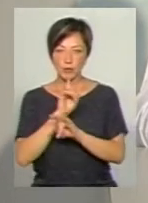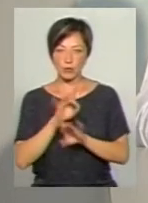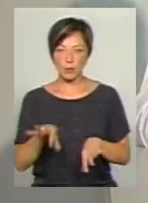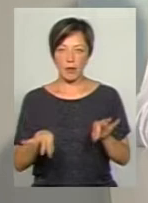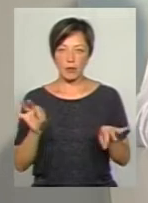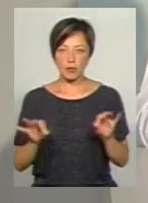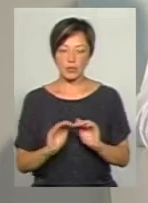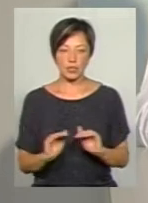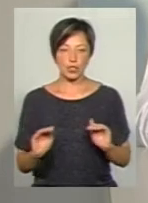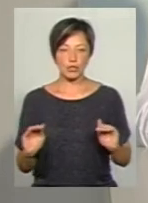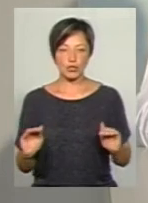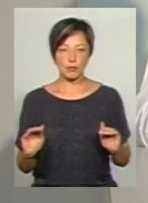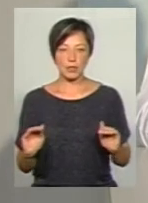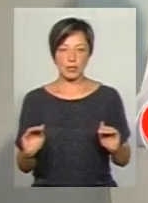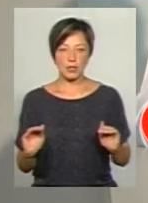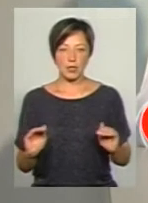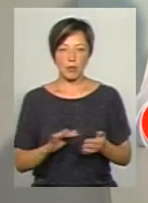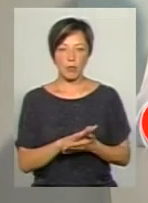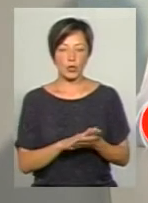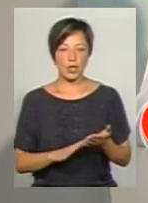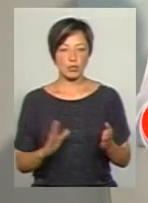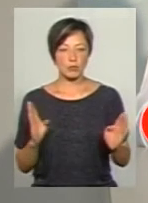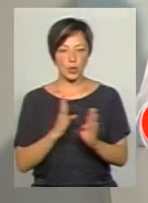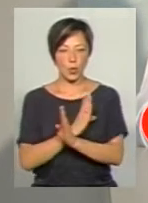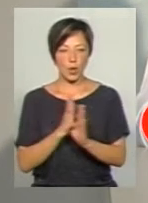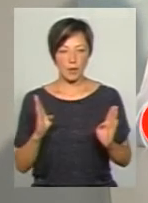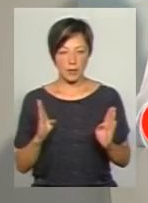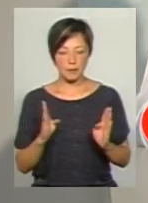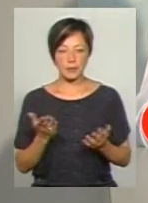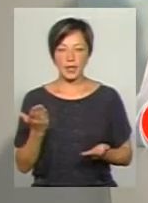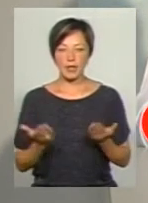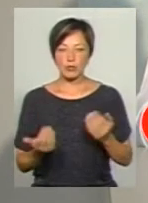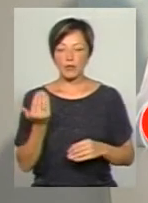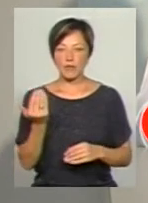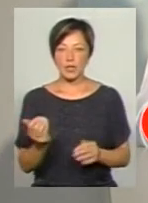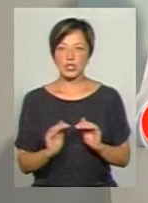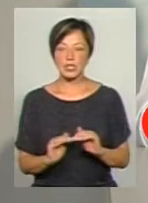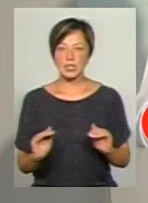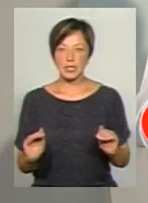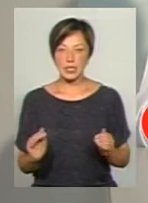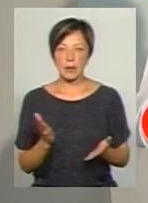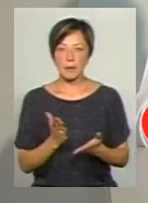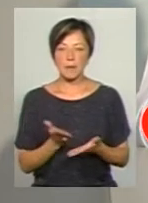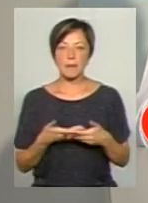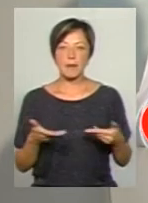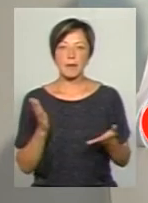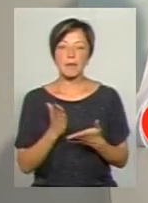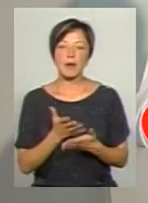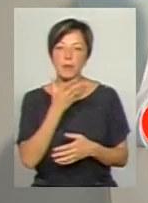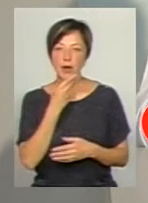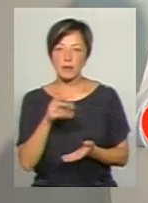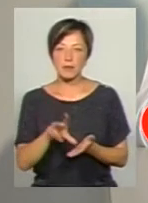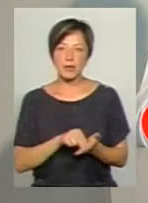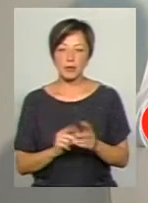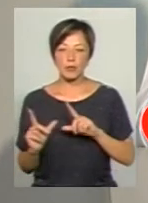маніпулювати дитячими подальшими долями. Якщо ваші діти... Ми маємо гарні приклади, коли діти,